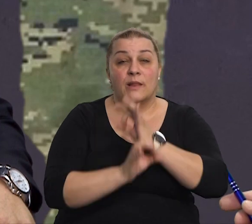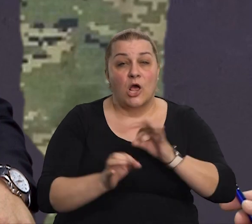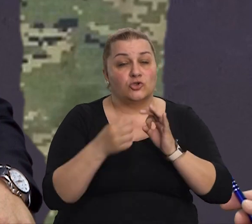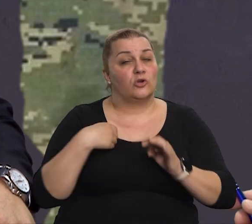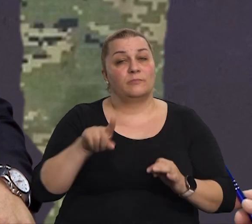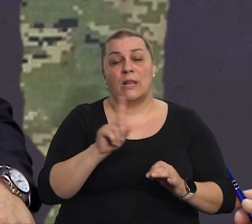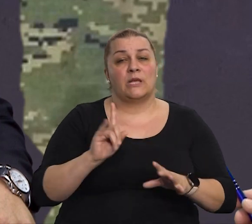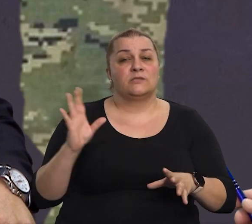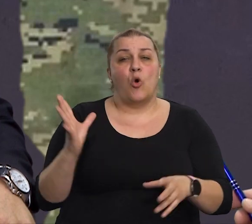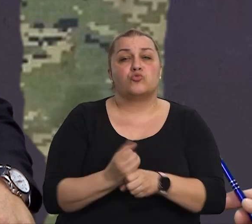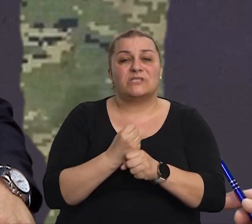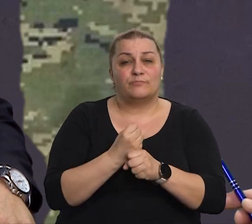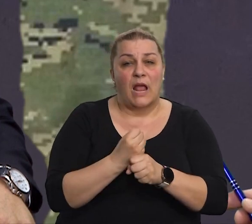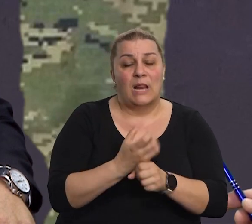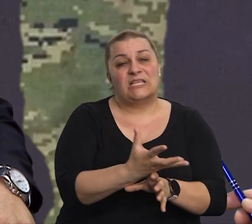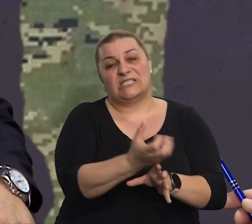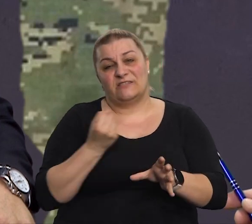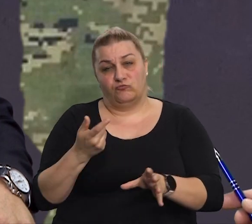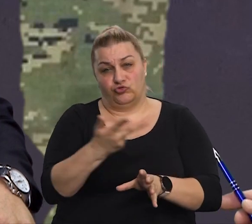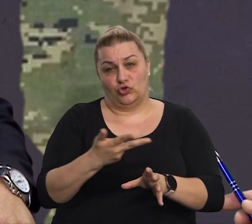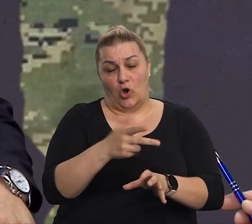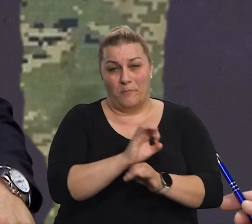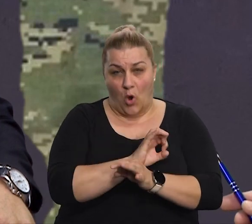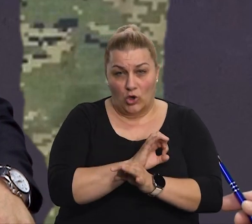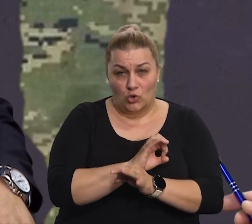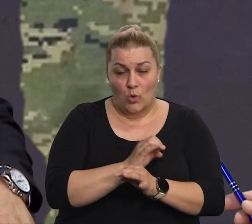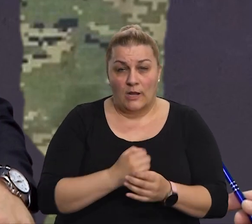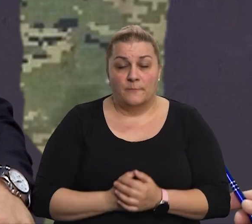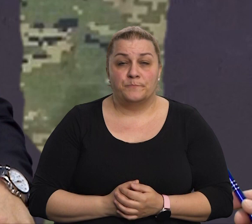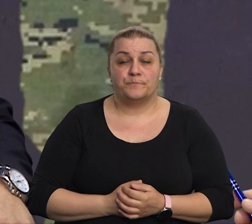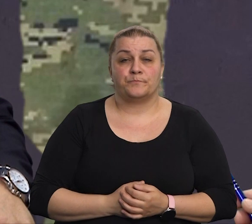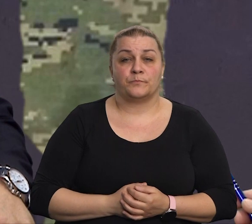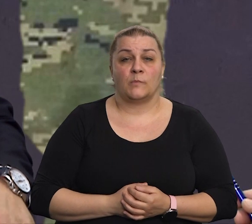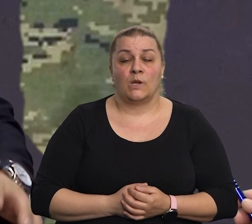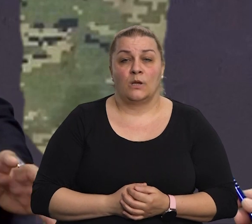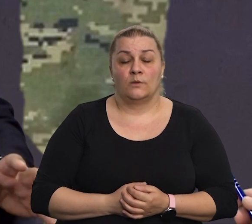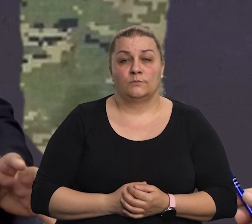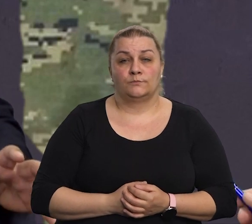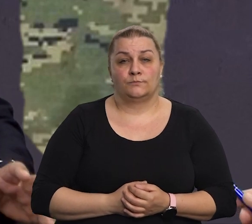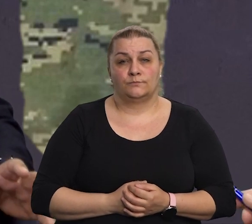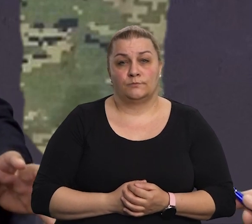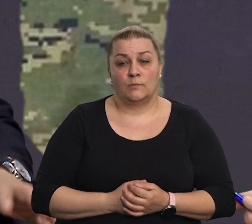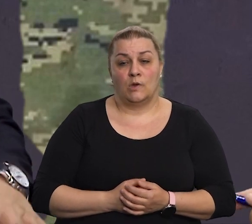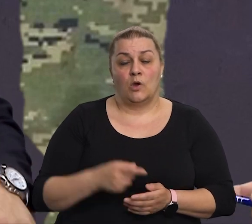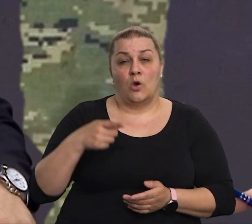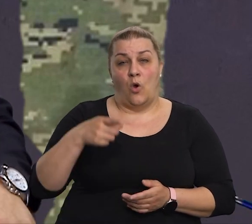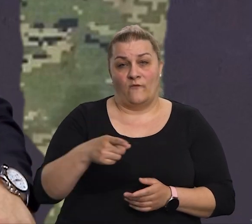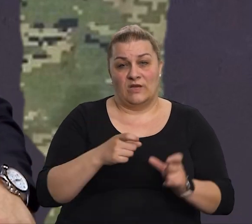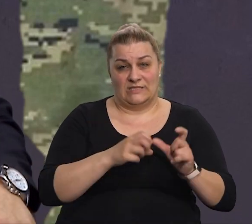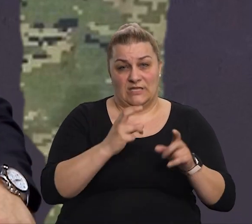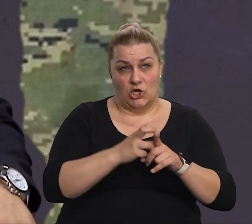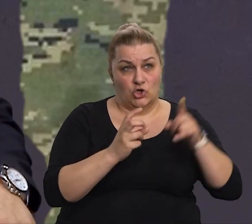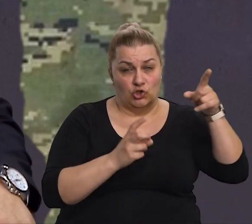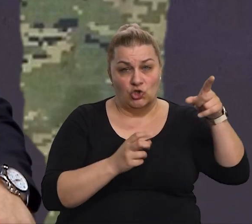uspjeli izvući naša trojicu poginulih. Izvukli smo se taj vod sa Srđa i ono smo se